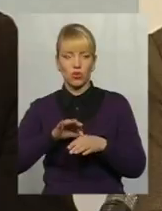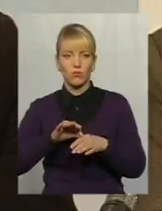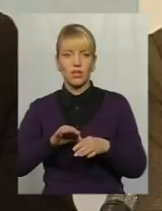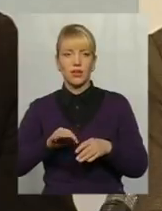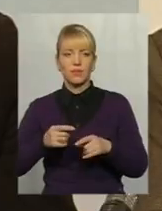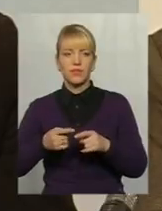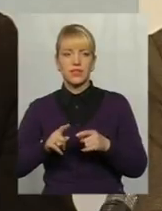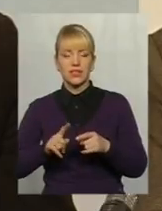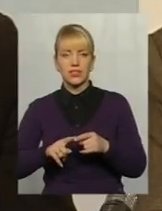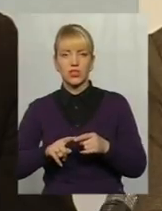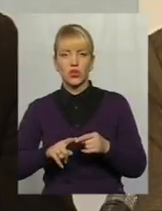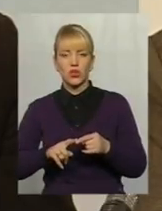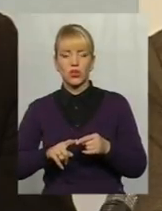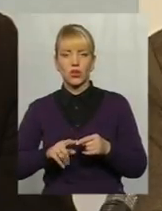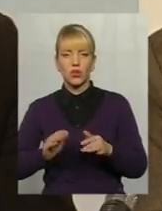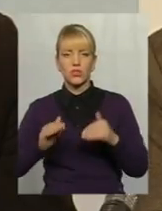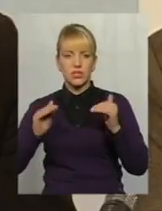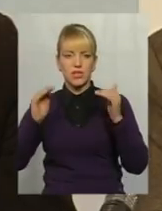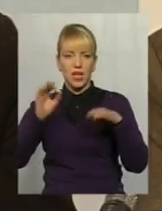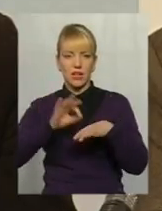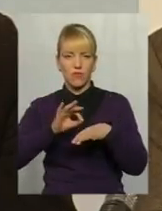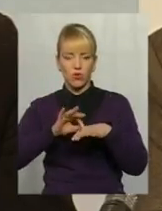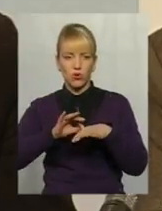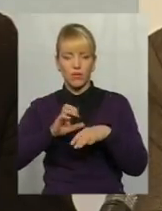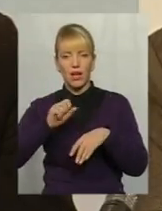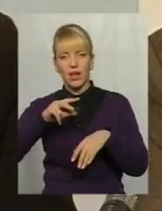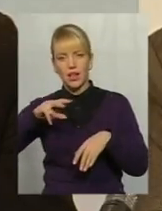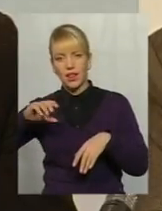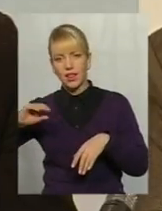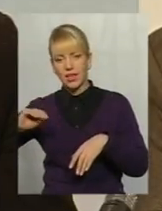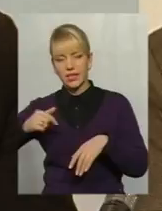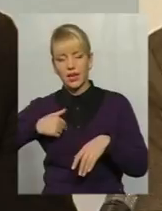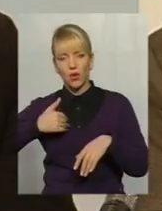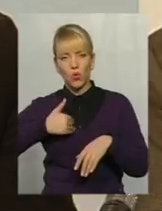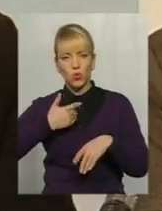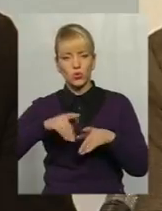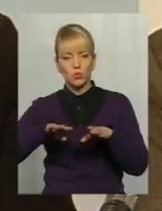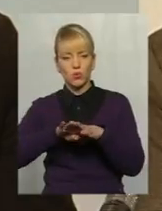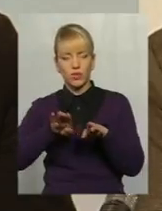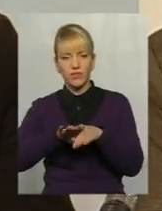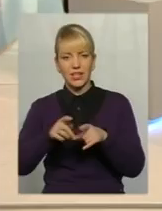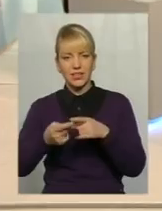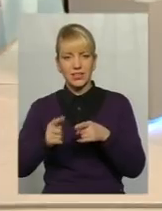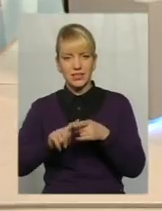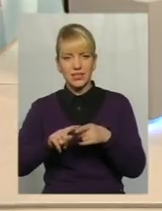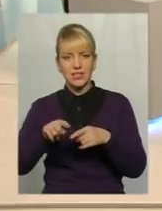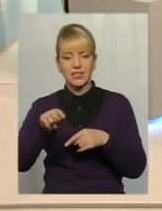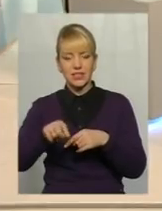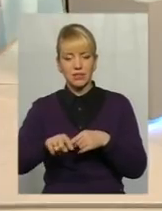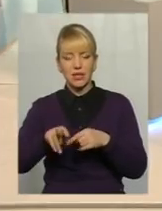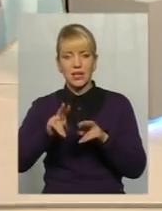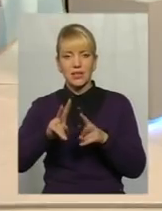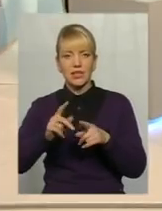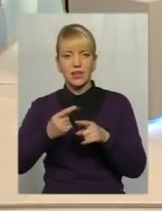хвороба росту зараз. Але знаєте, я хочу порівняти це з тим, як ці